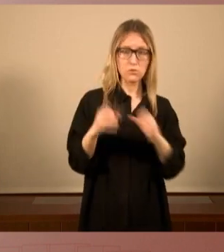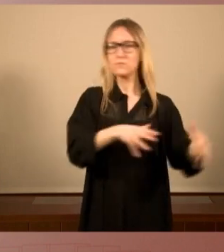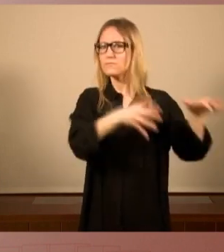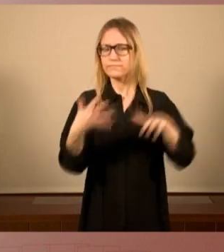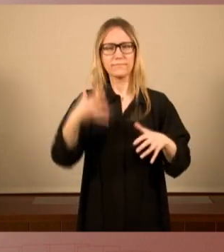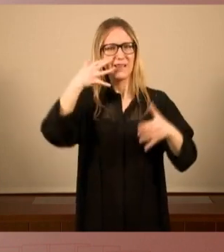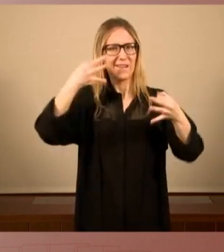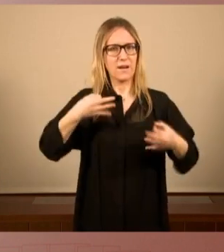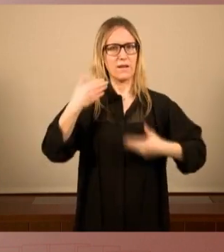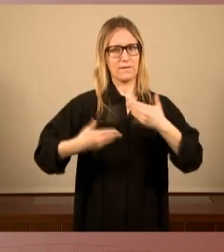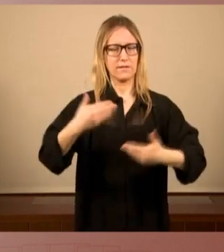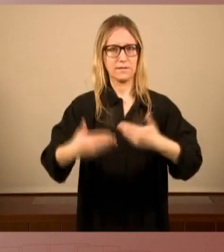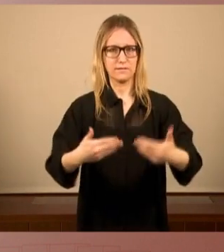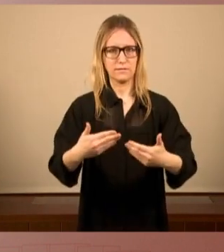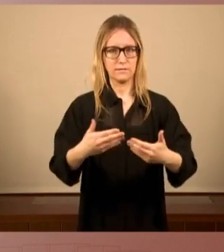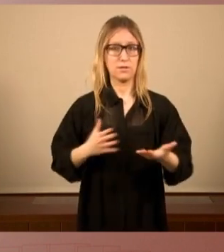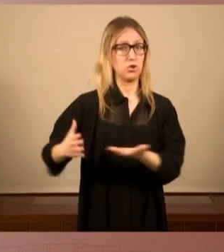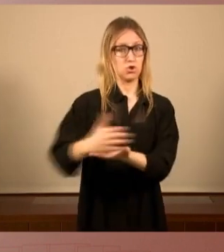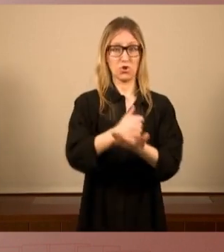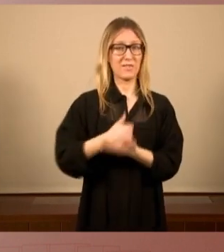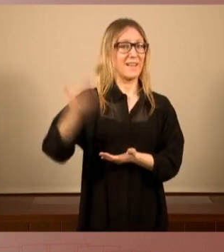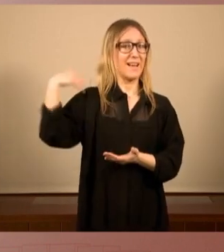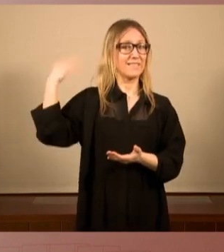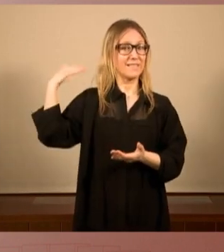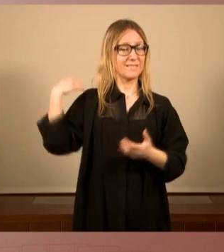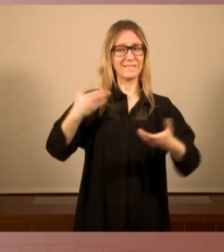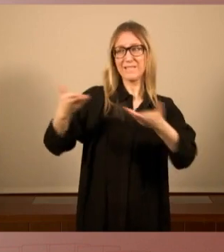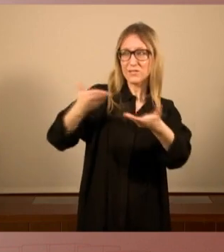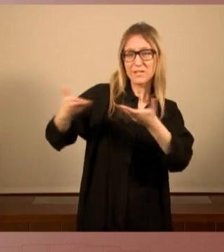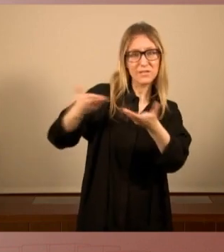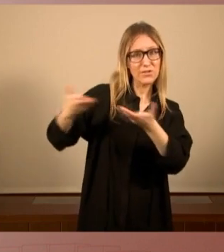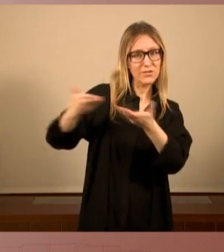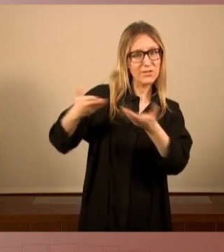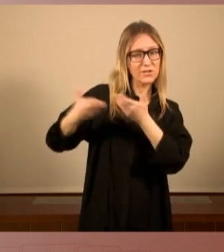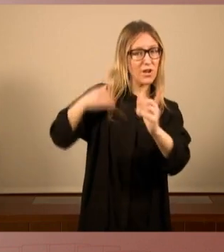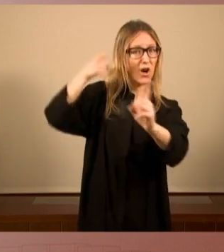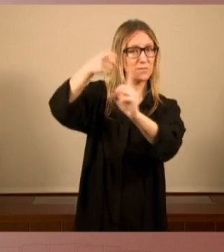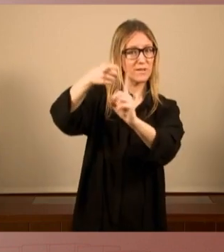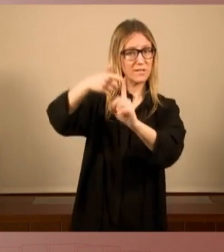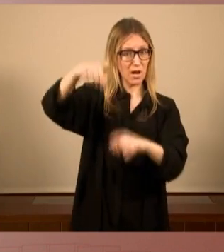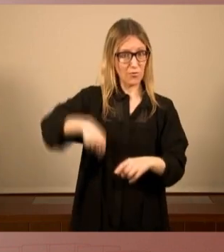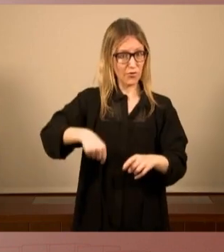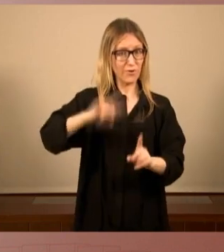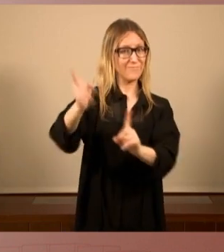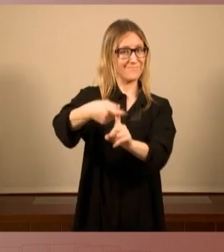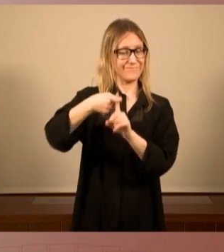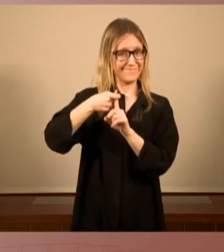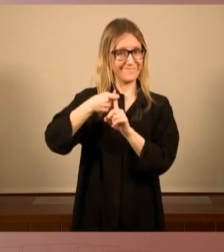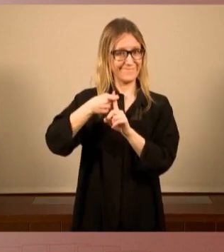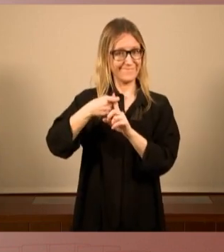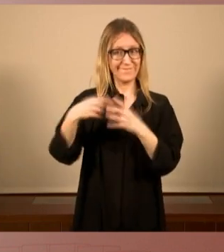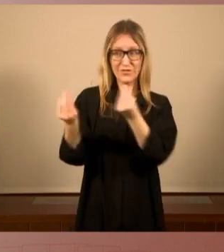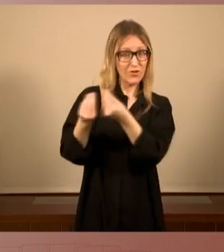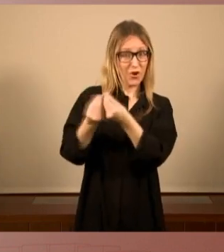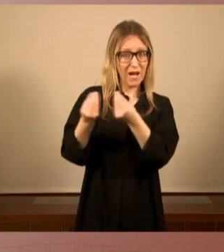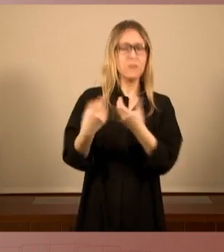posar-hi tots els que no han capigut en les negociacions per arribar avui amb els deures fets i